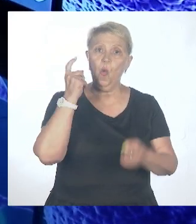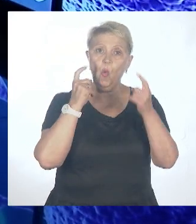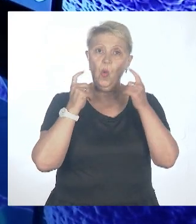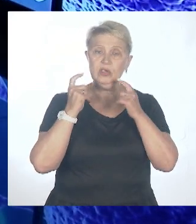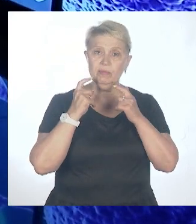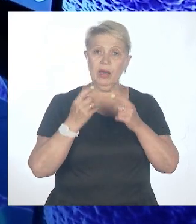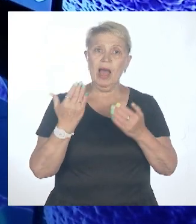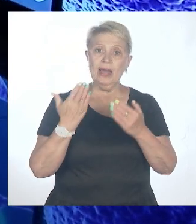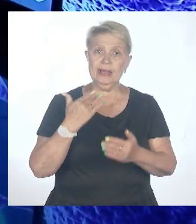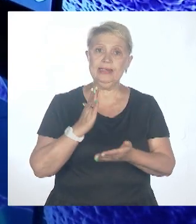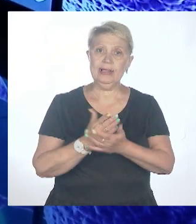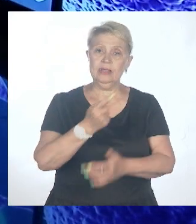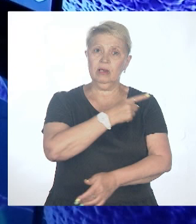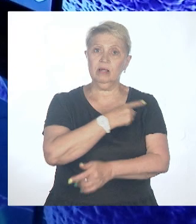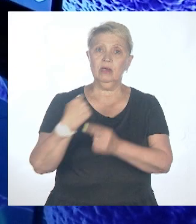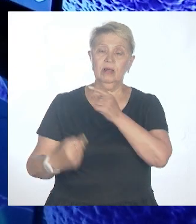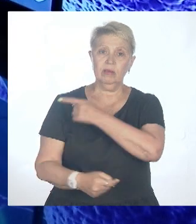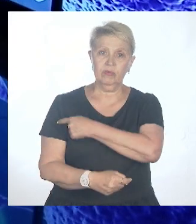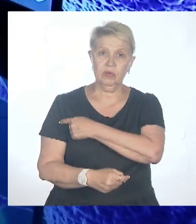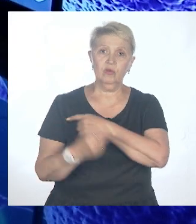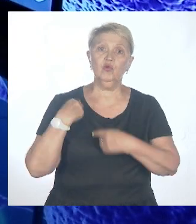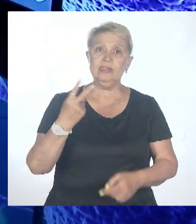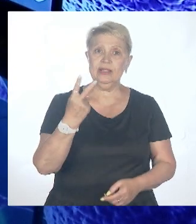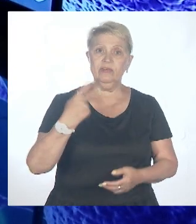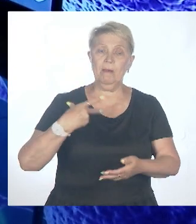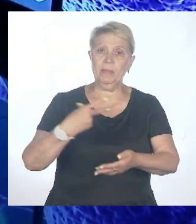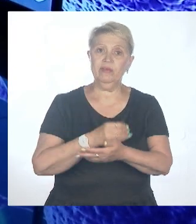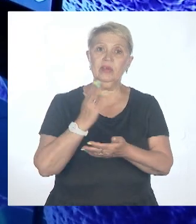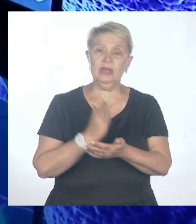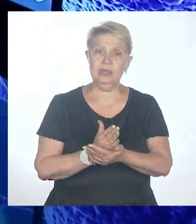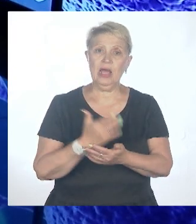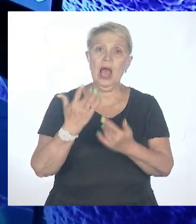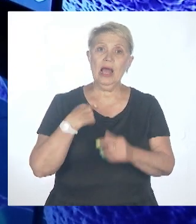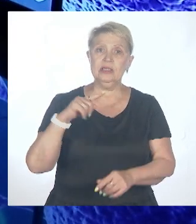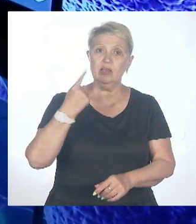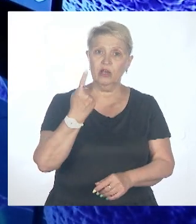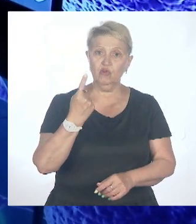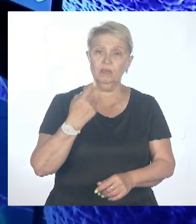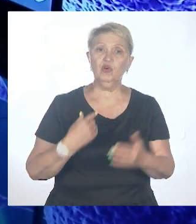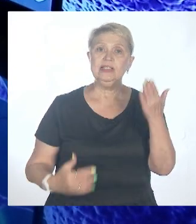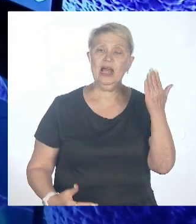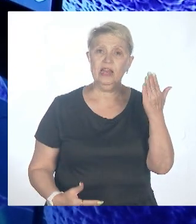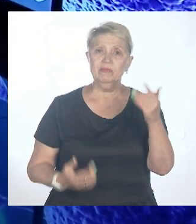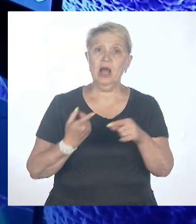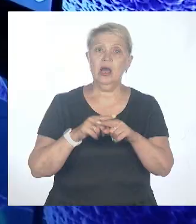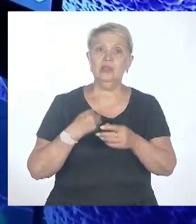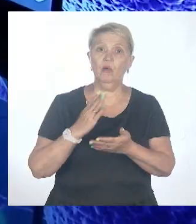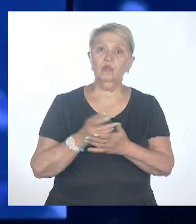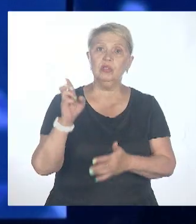тогда есть некий вариант, что, да, действительно, у вас и ОСПА, и ВЦЖ. А если только на одном, и, скорее всего, на левом, то это будет ВЦЖ.